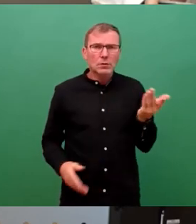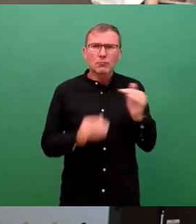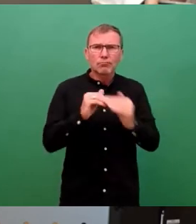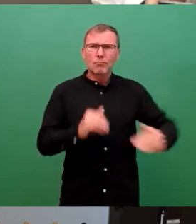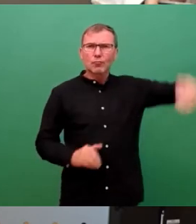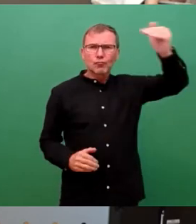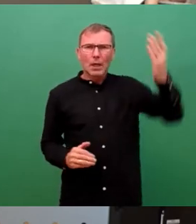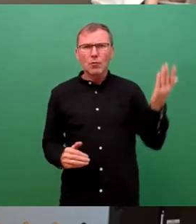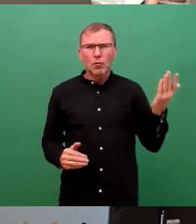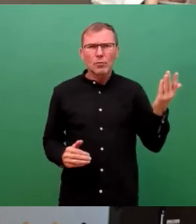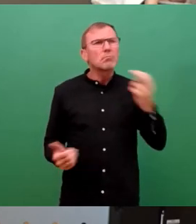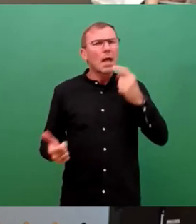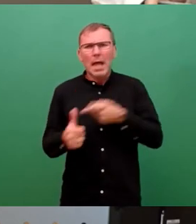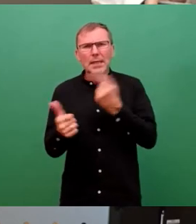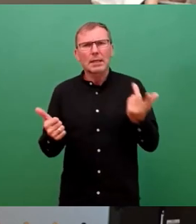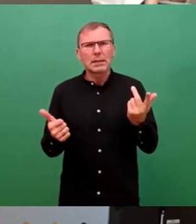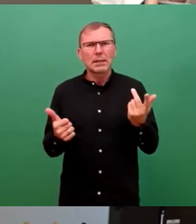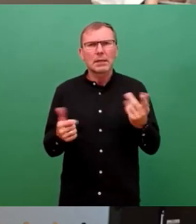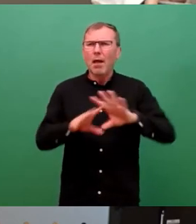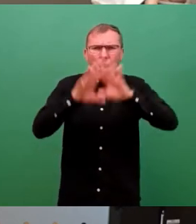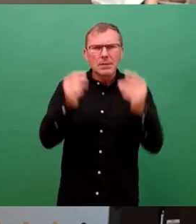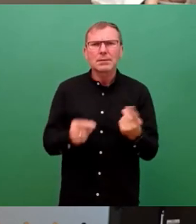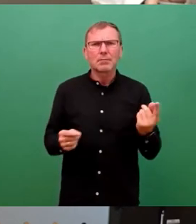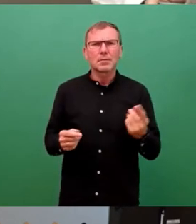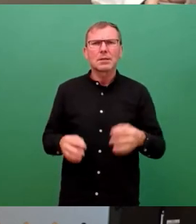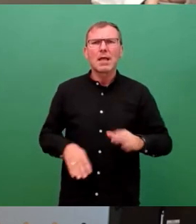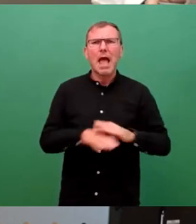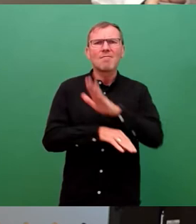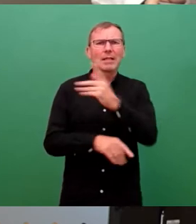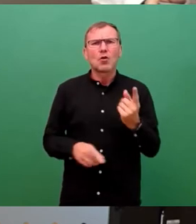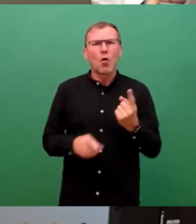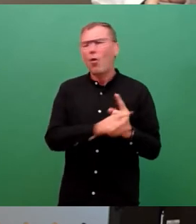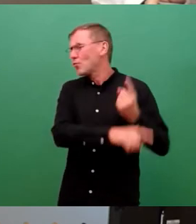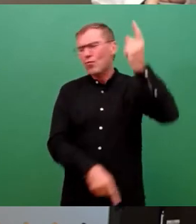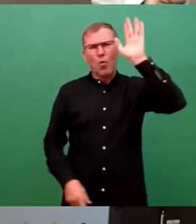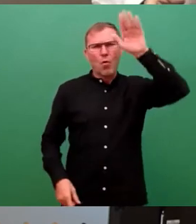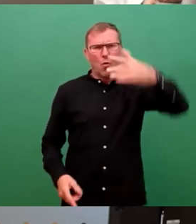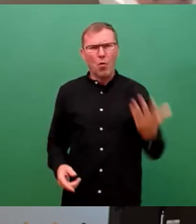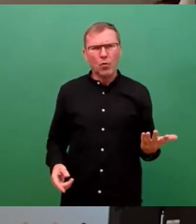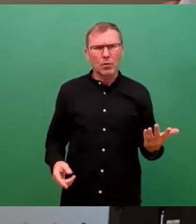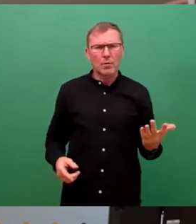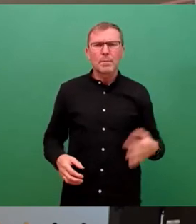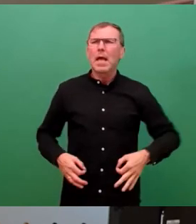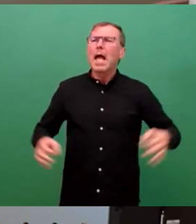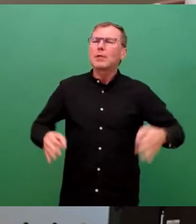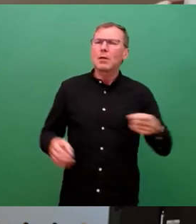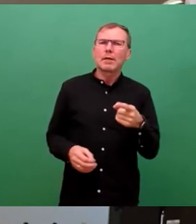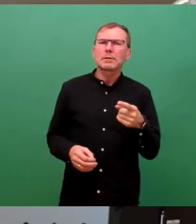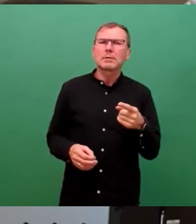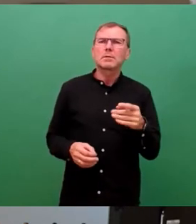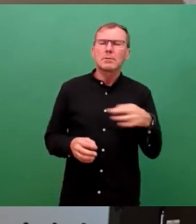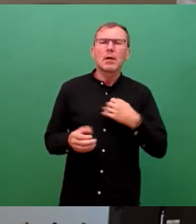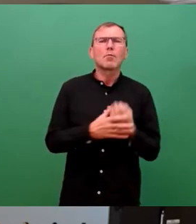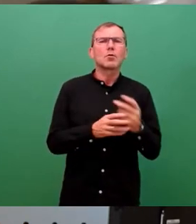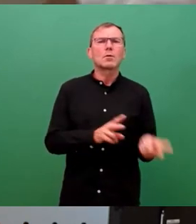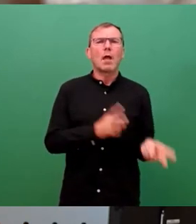nicht nur bei der Energie, denn insgesamt ist die Inflation unheimlich hoch, werden zu Insolvenzen, zu Produktionsverlagerungen und zur